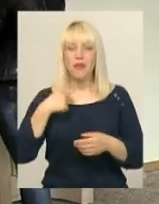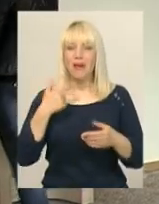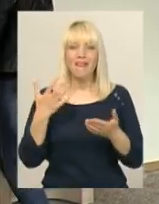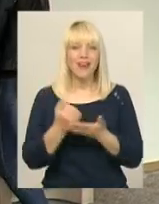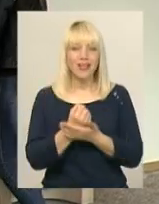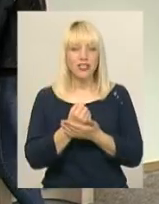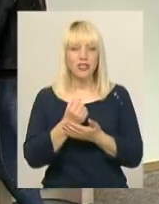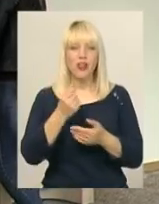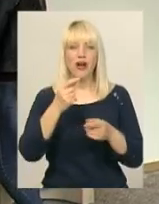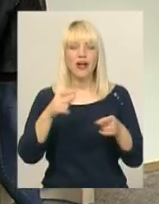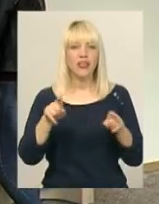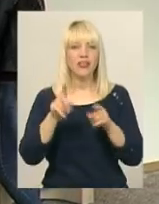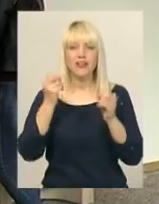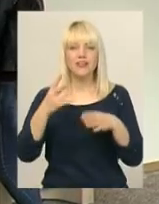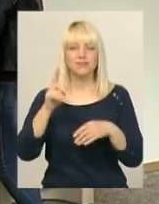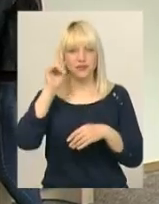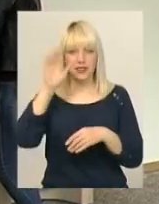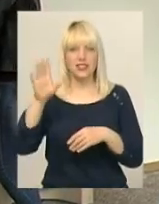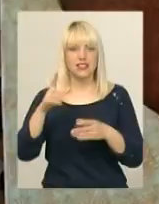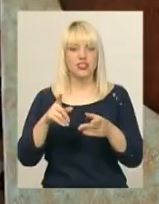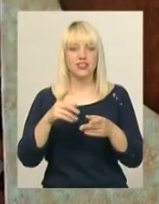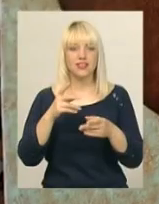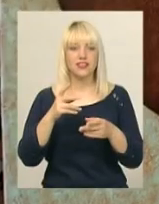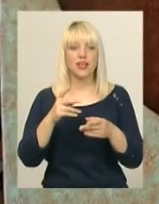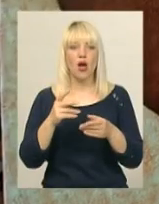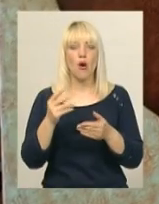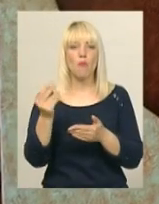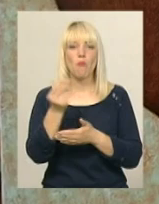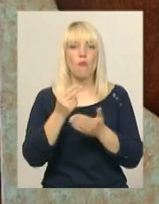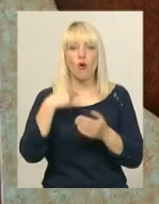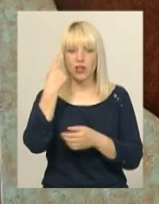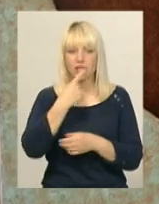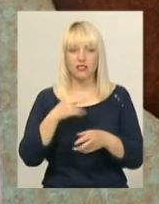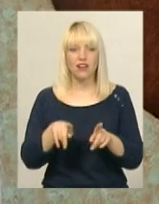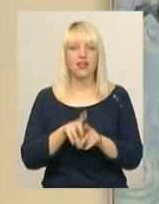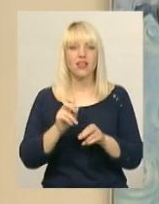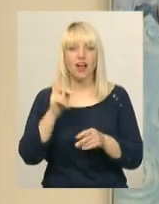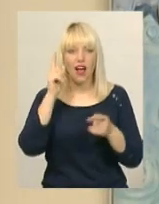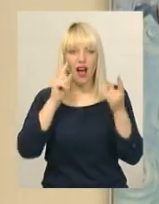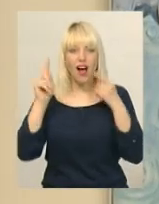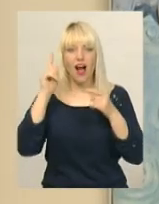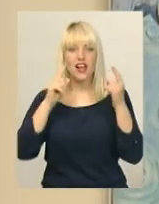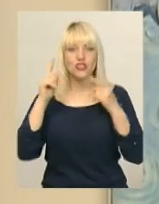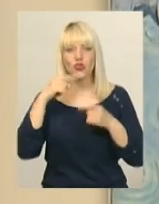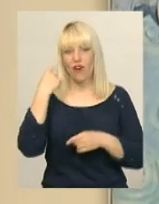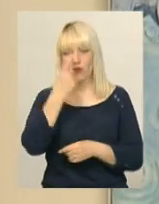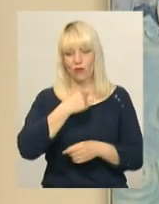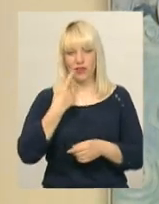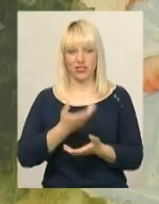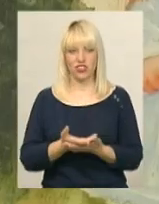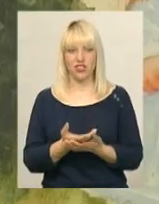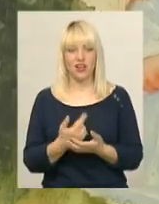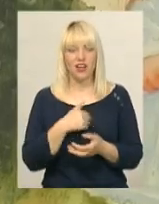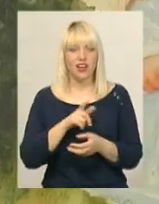класичний портрет, а все одно вийшло таке казкове обличчя. Портрет вийшов якось